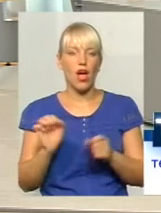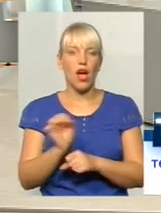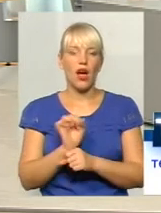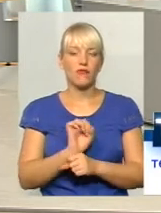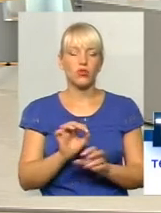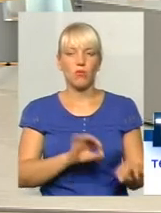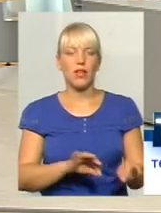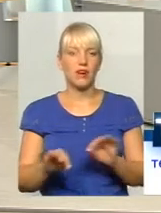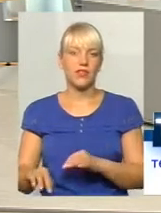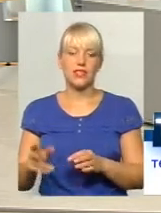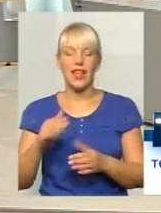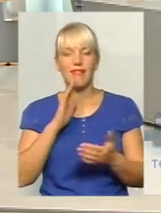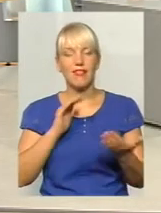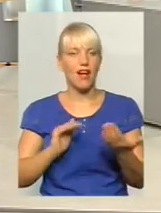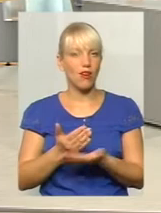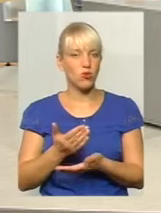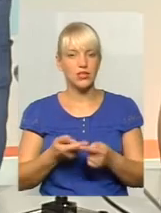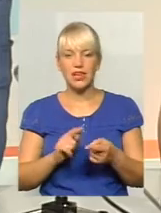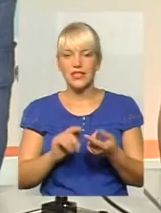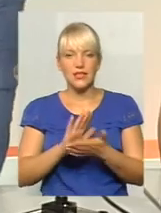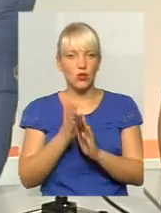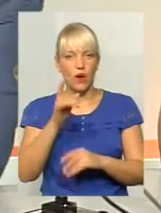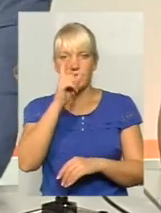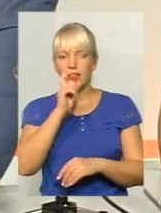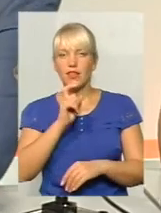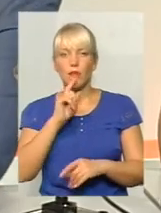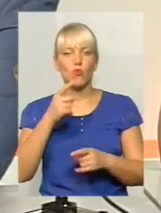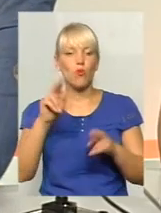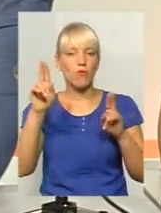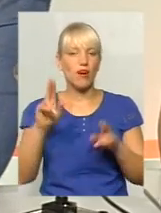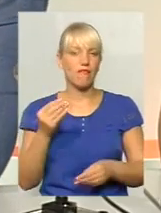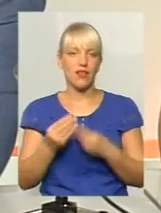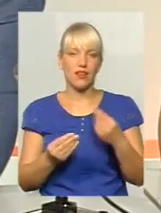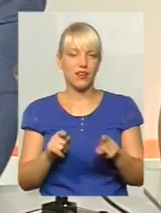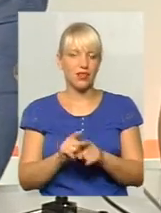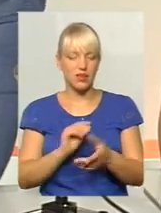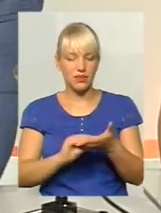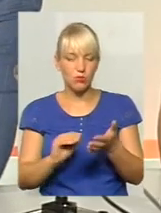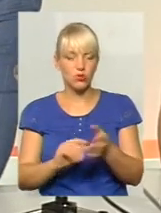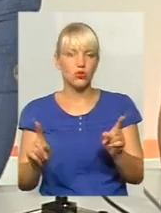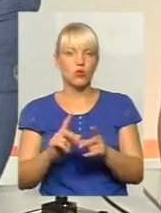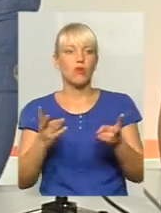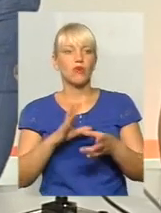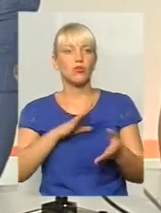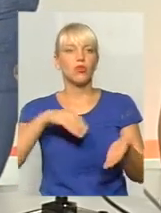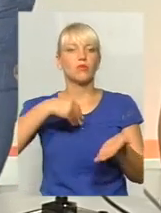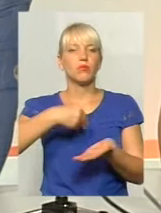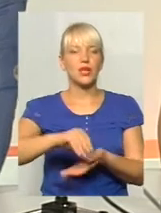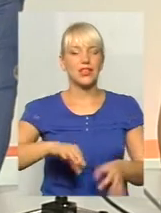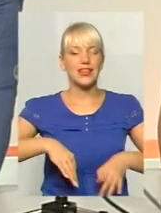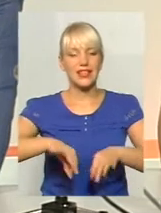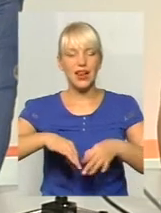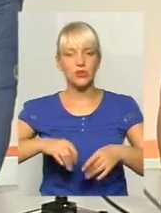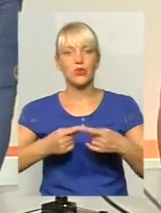повністю не зрозуміла, оскільки правила гри виписані таким чином, що мають бути придбані нові транспортні